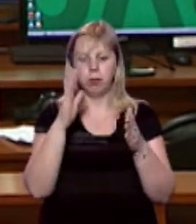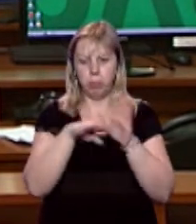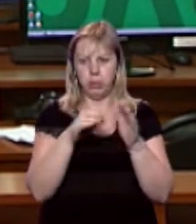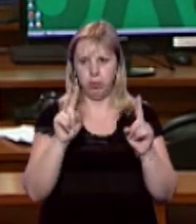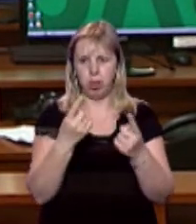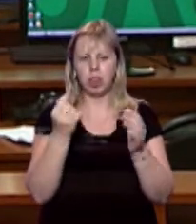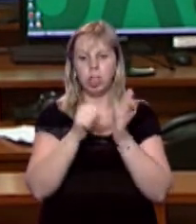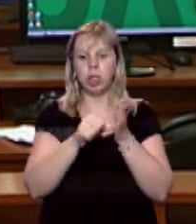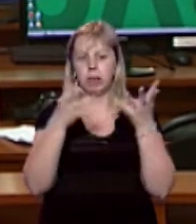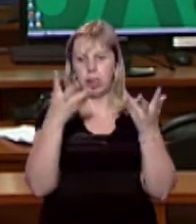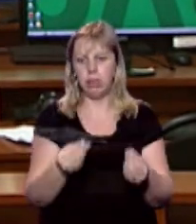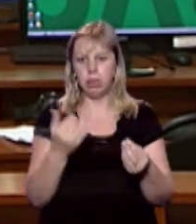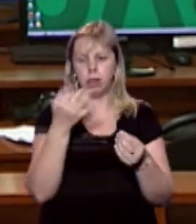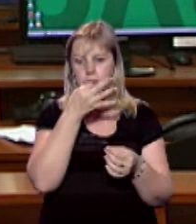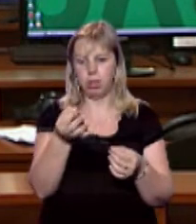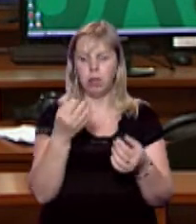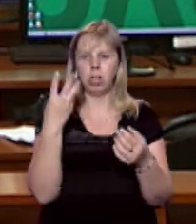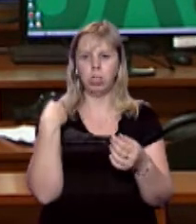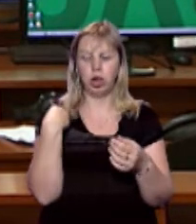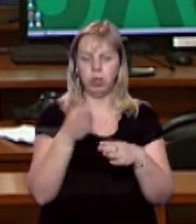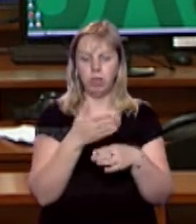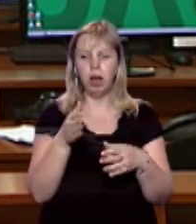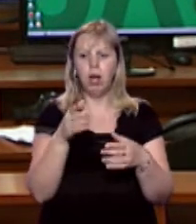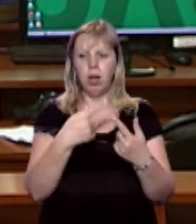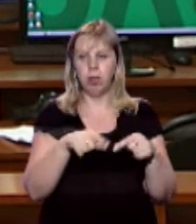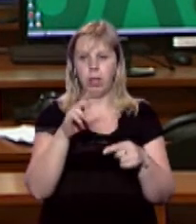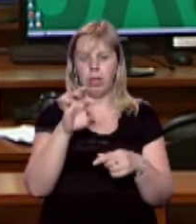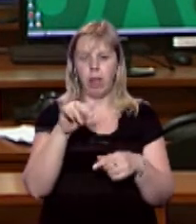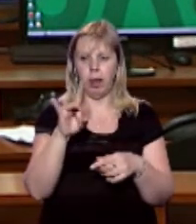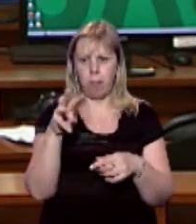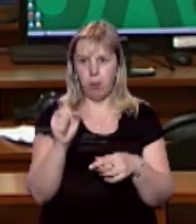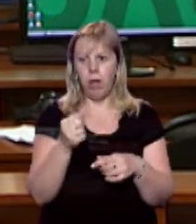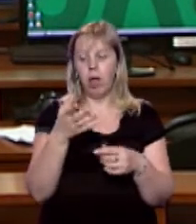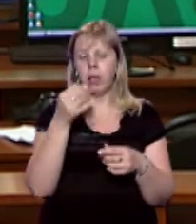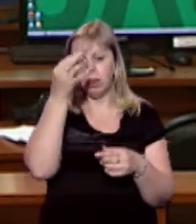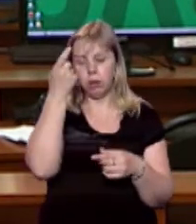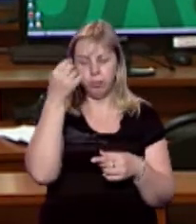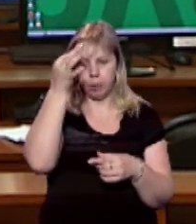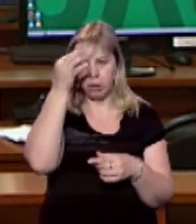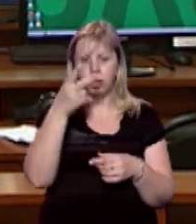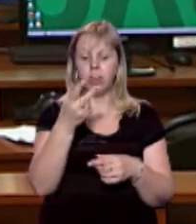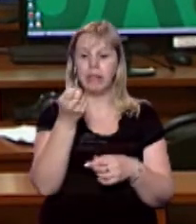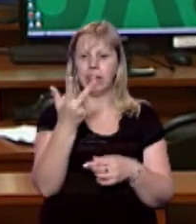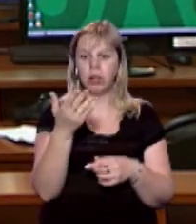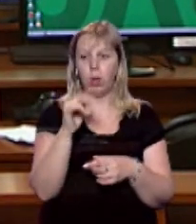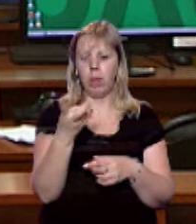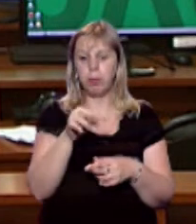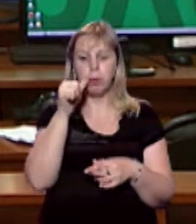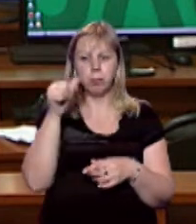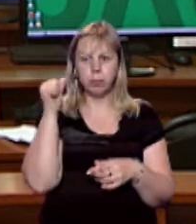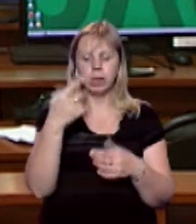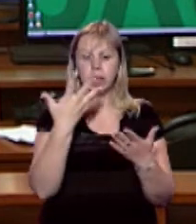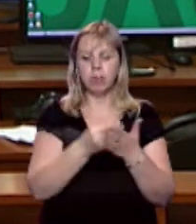60 діб, сказала сьогодні начальниця відділу звітності відомства Юлія Ярема. Нагадую, Віктор Олефір, 13 липня минулого